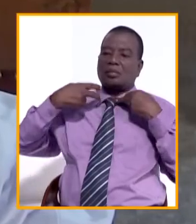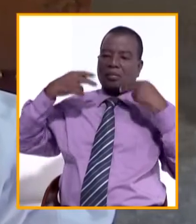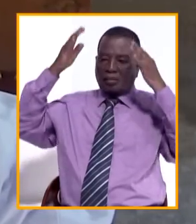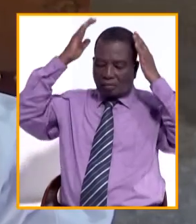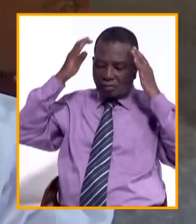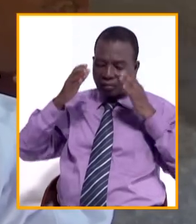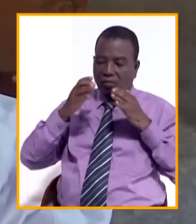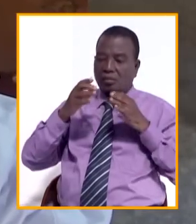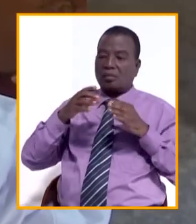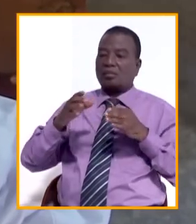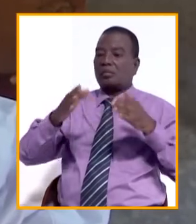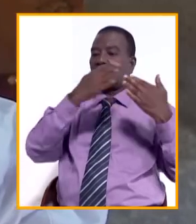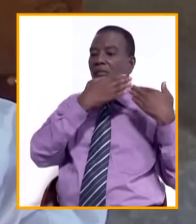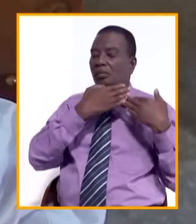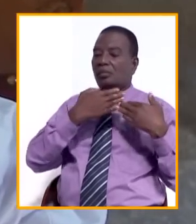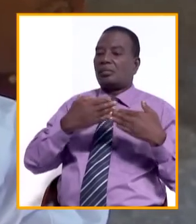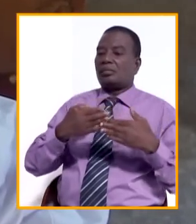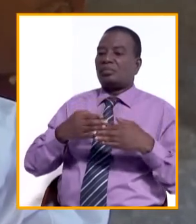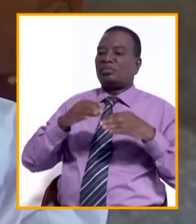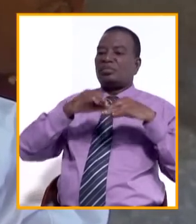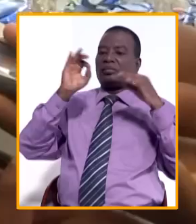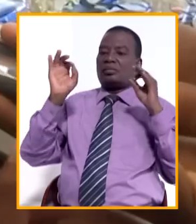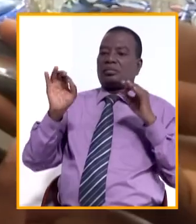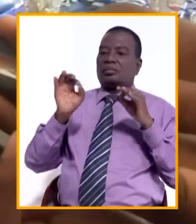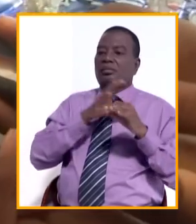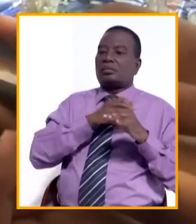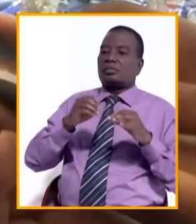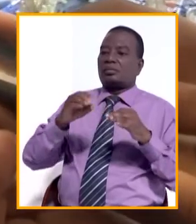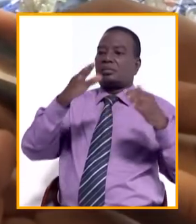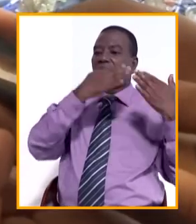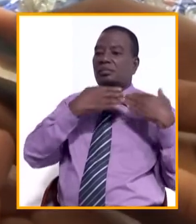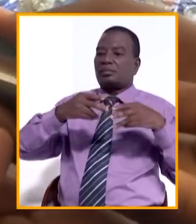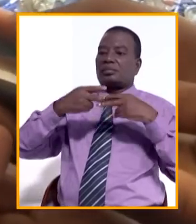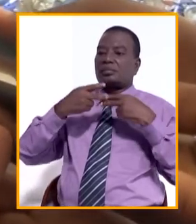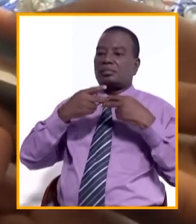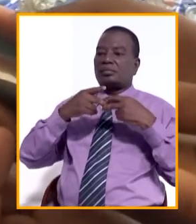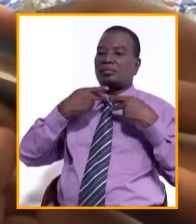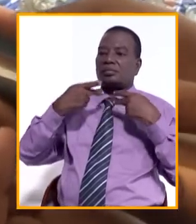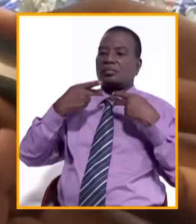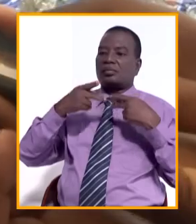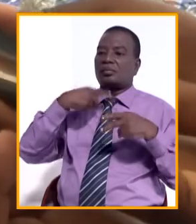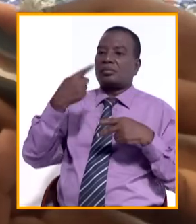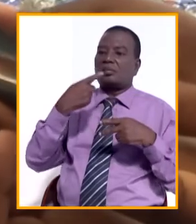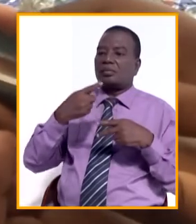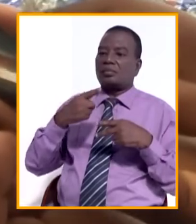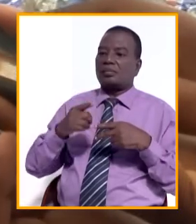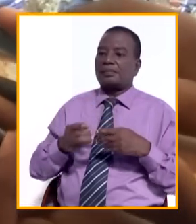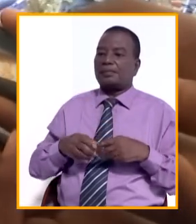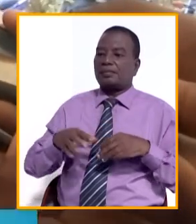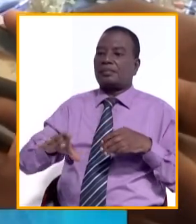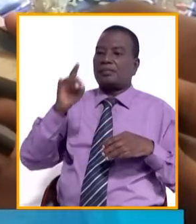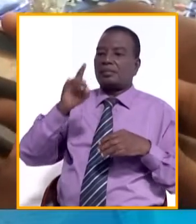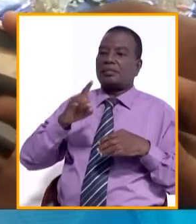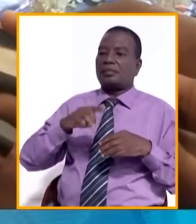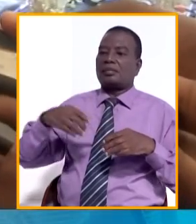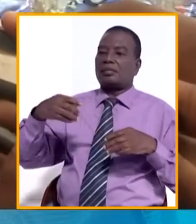diacres chargés des séminaires où on forme les prêtres et chargés aussi de la passeraire d'évocation qui essaie de trouver ici ou